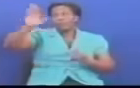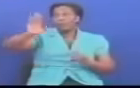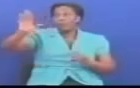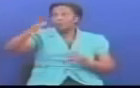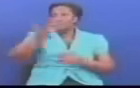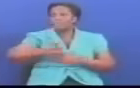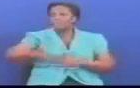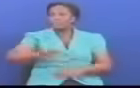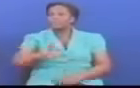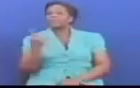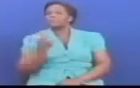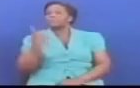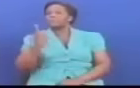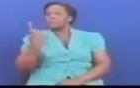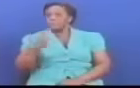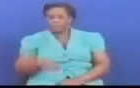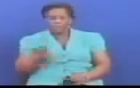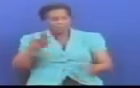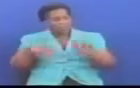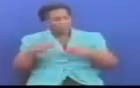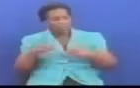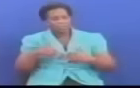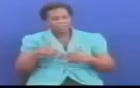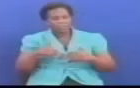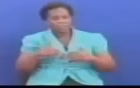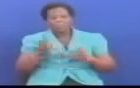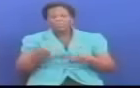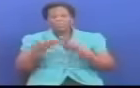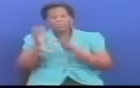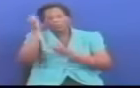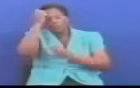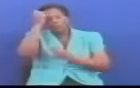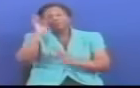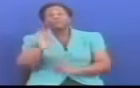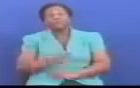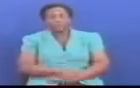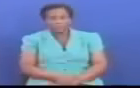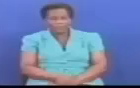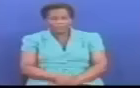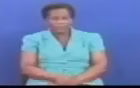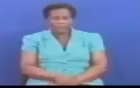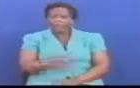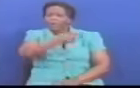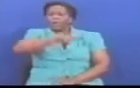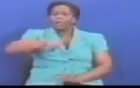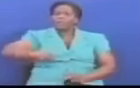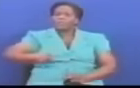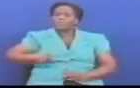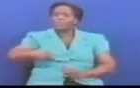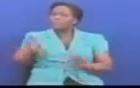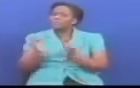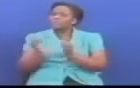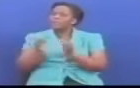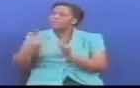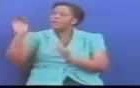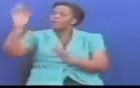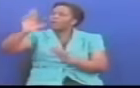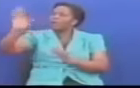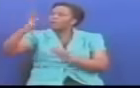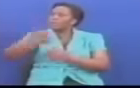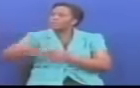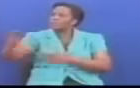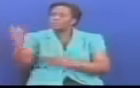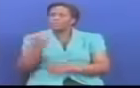Nataka niweke kumbu kumbu sawa kuamba mwishimia raisi si kuamba anapendelea kanda ya ziwa Ila